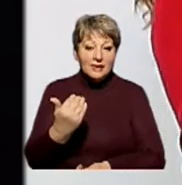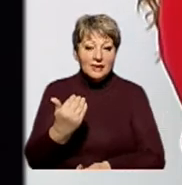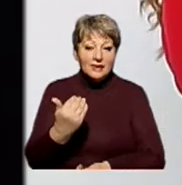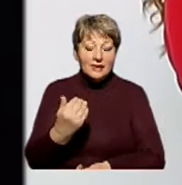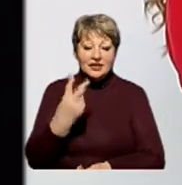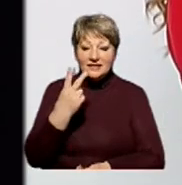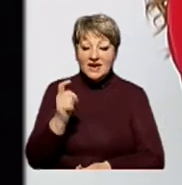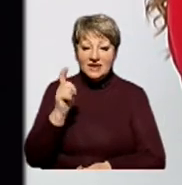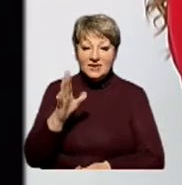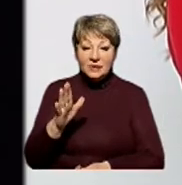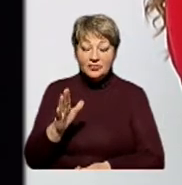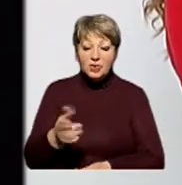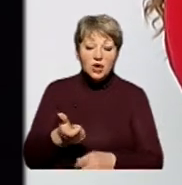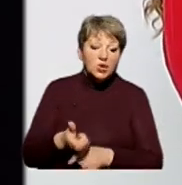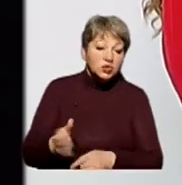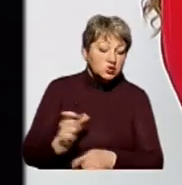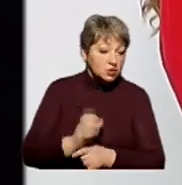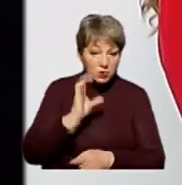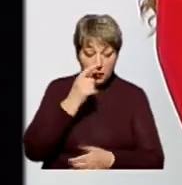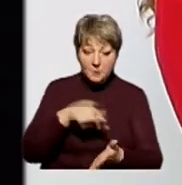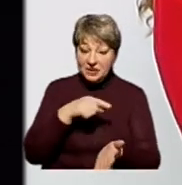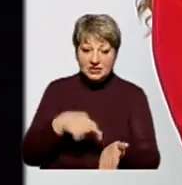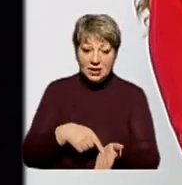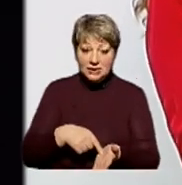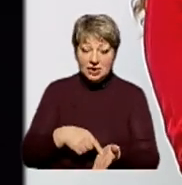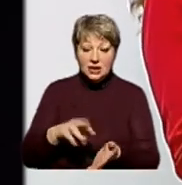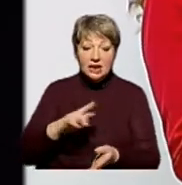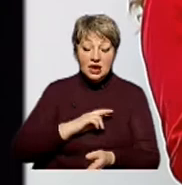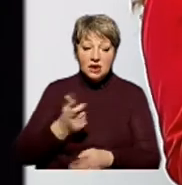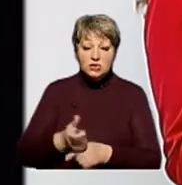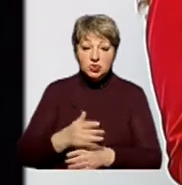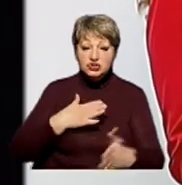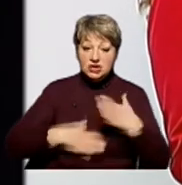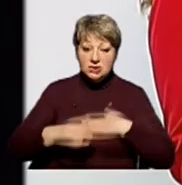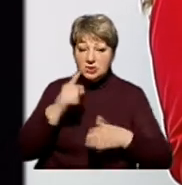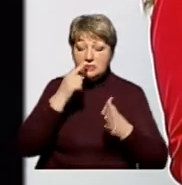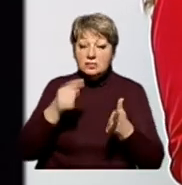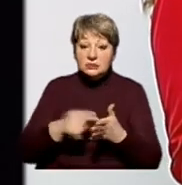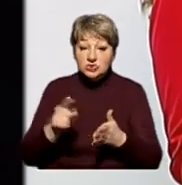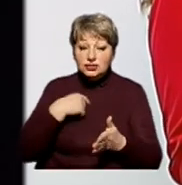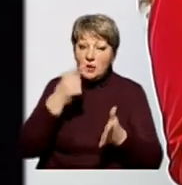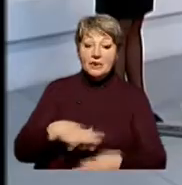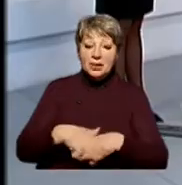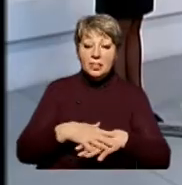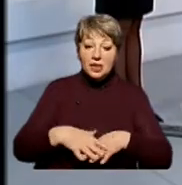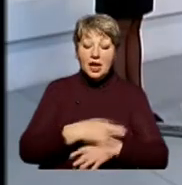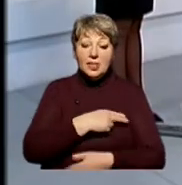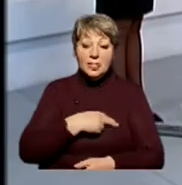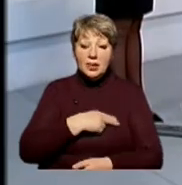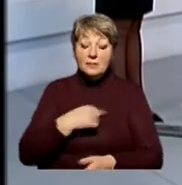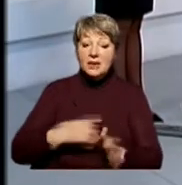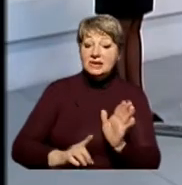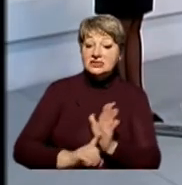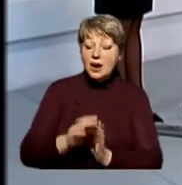маєте дві хвилини. Дуже актуальне питання. Я дуже радий, що сталося, що воно мені випало, тому що я вважаю,